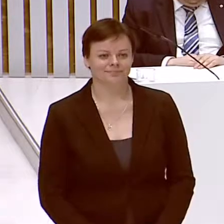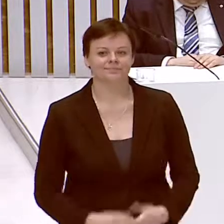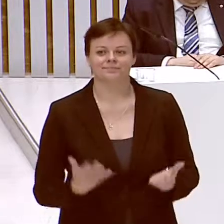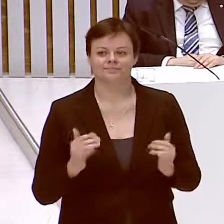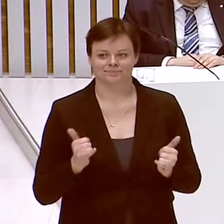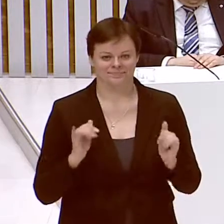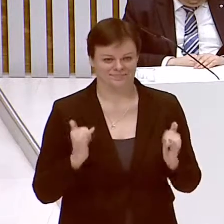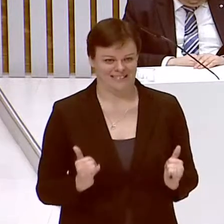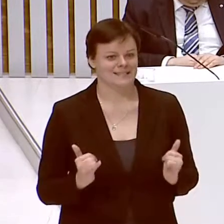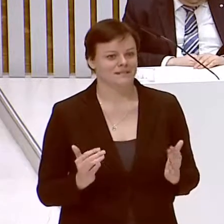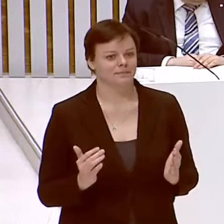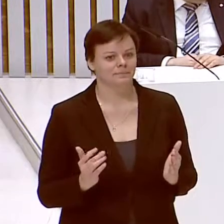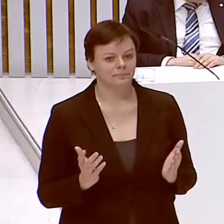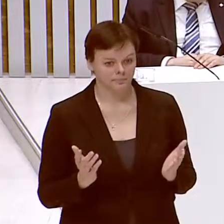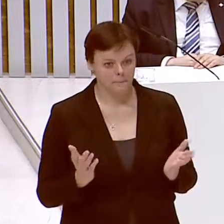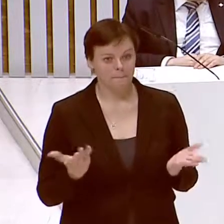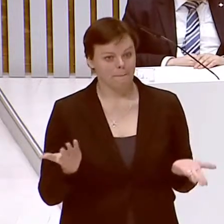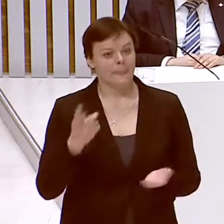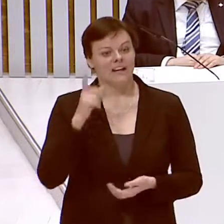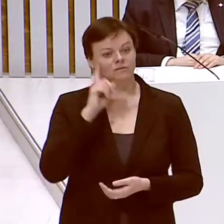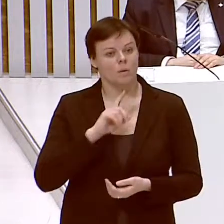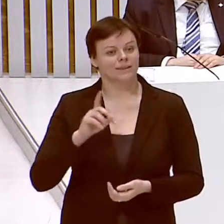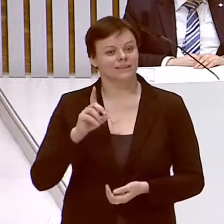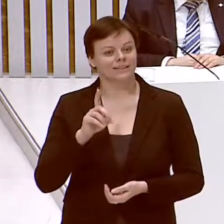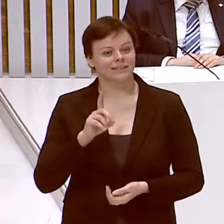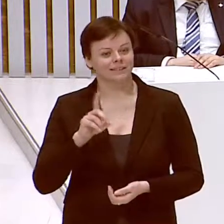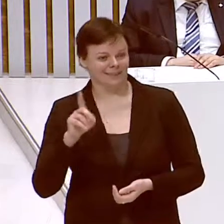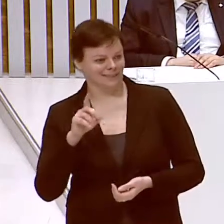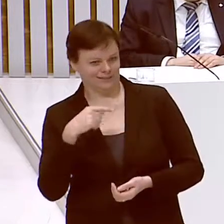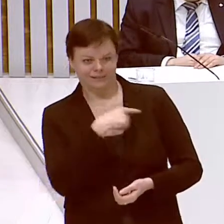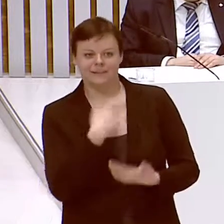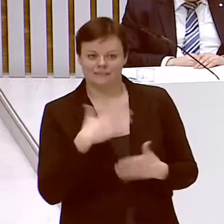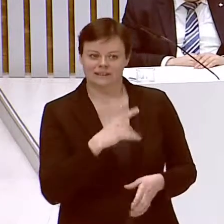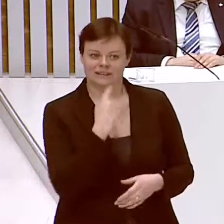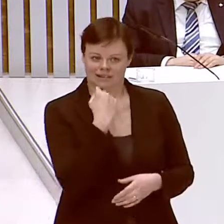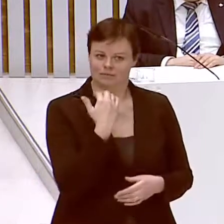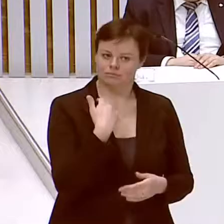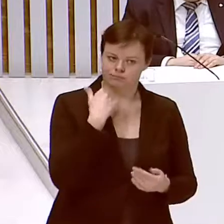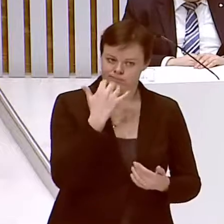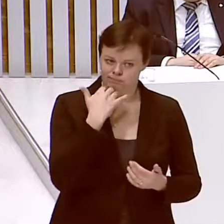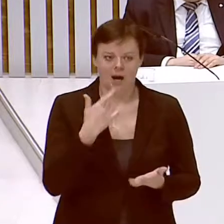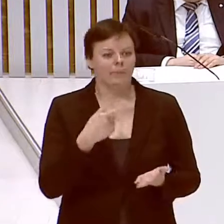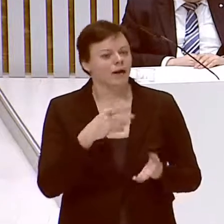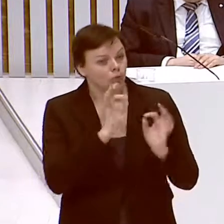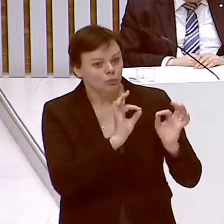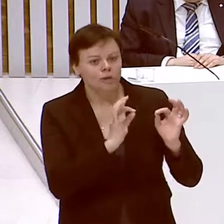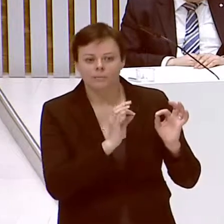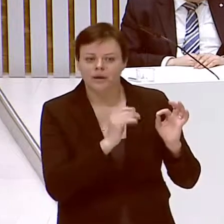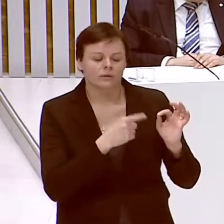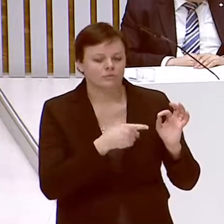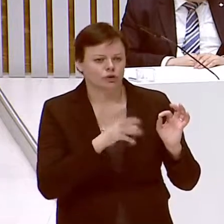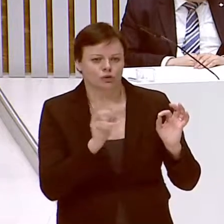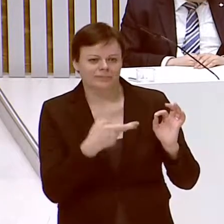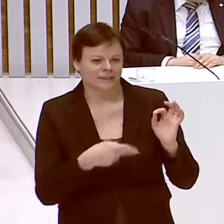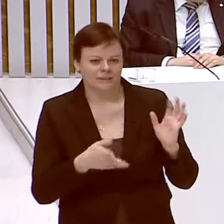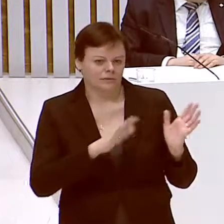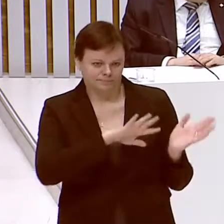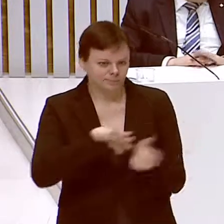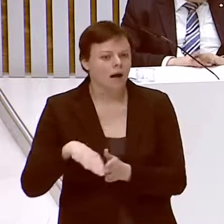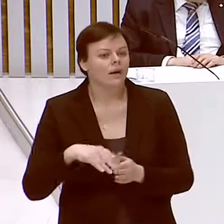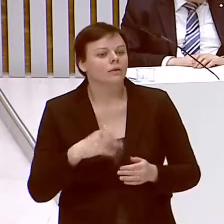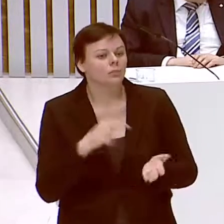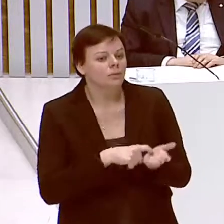Ja, so wie Frau Drese es geschildert hat, klingt das erstmal gut, ist es aber alles nicht irgendwie. In der öffentlichen